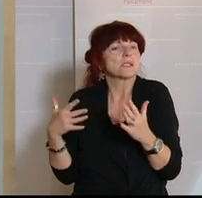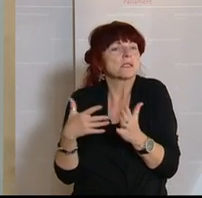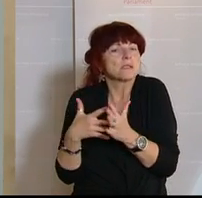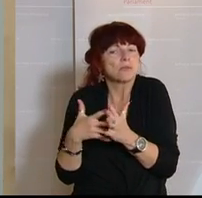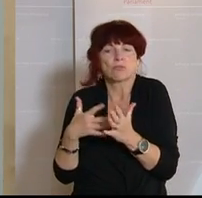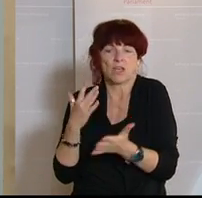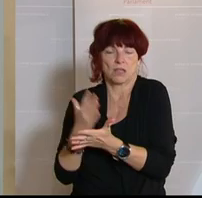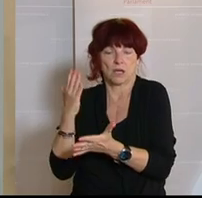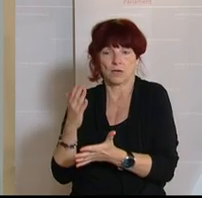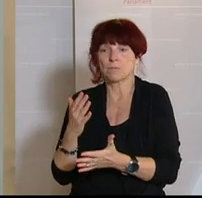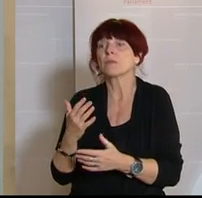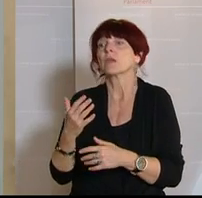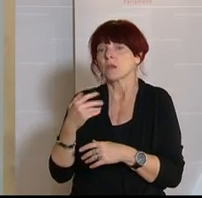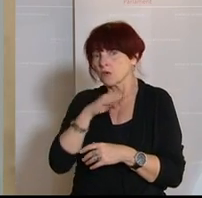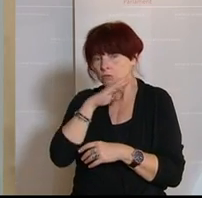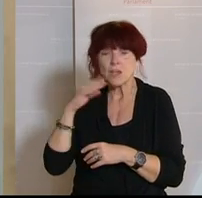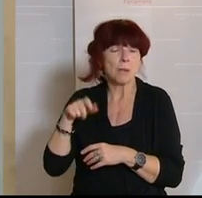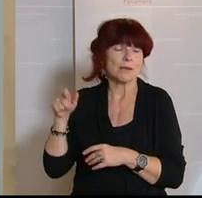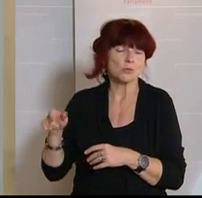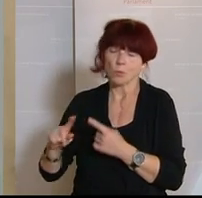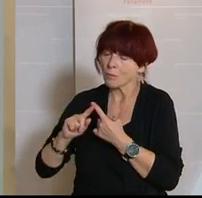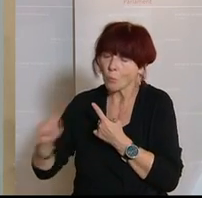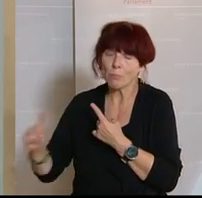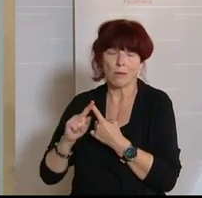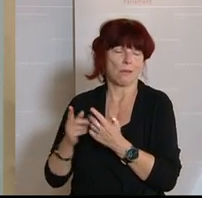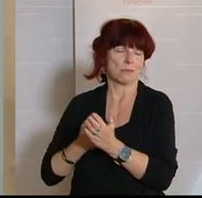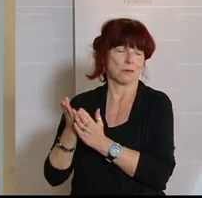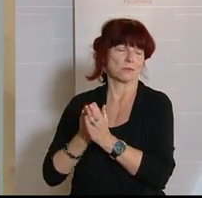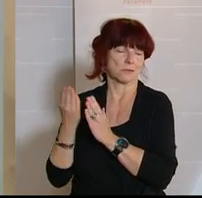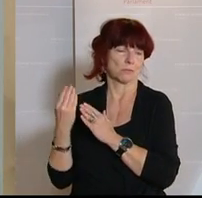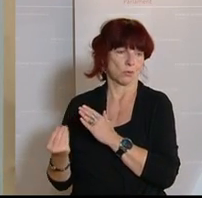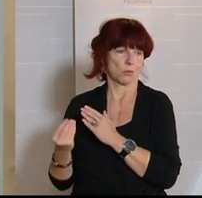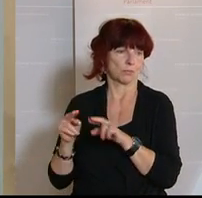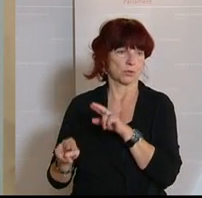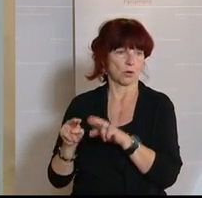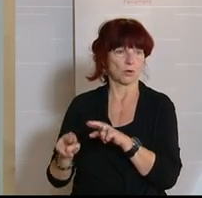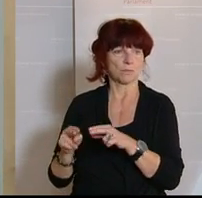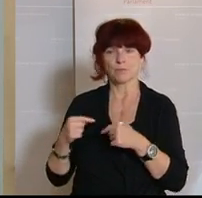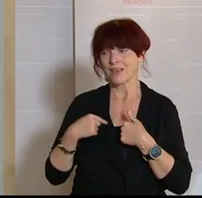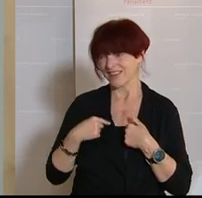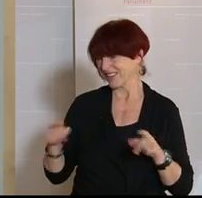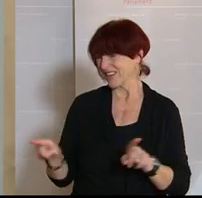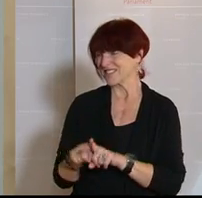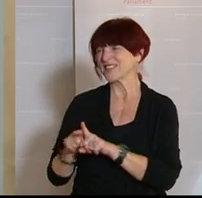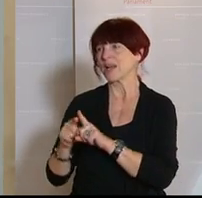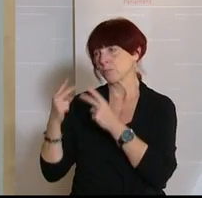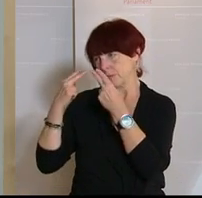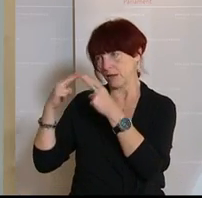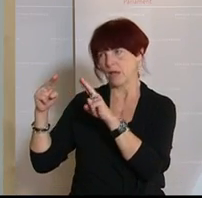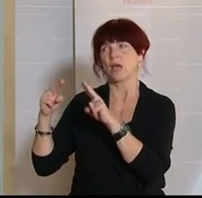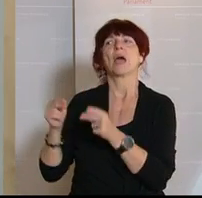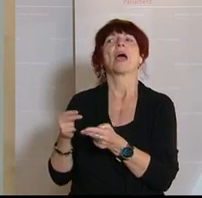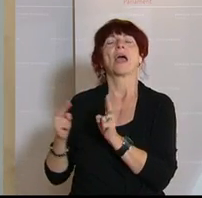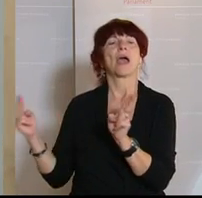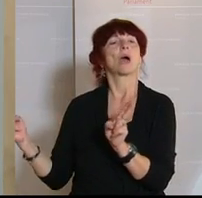Dienste betreut. Ich komme zum Abschluss. Ich schließe mit Sebastian Kurz, der gestern gesagt hat, gehen wir mit